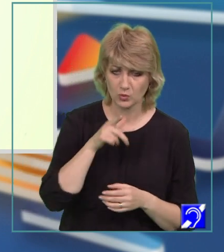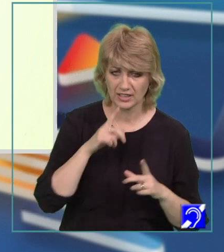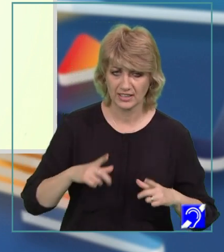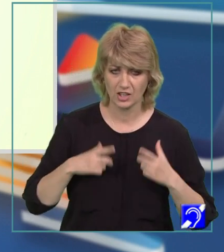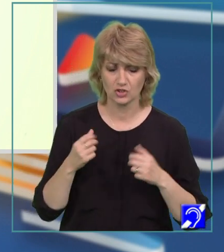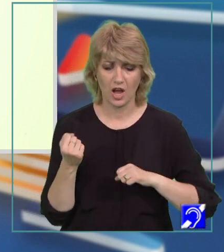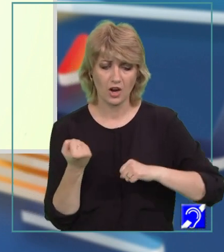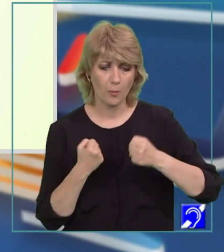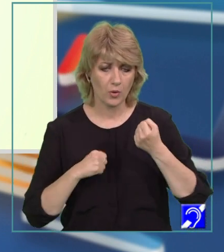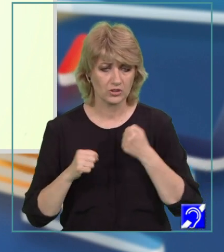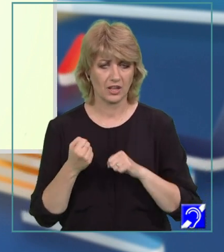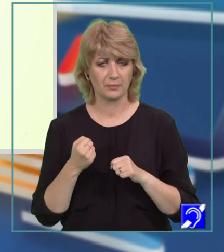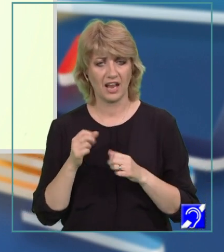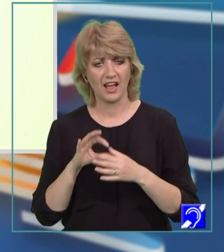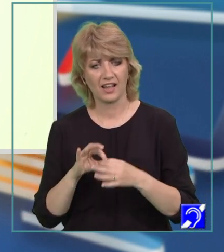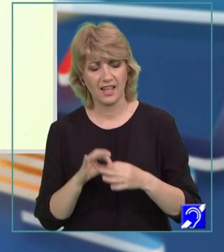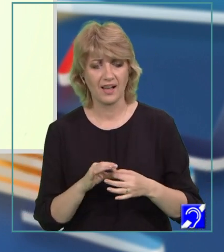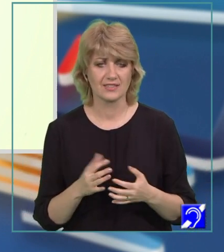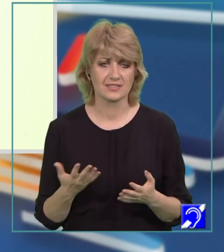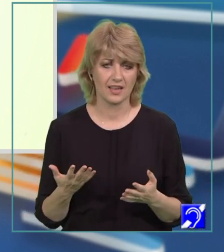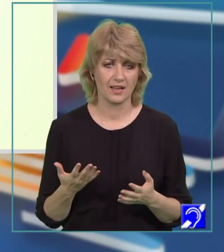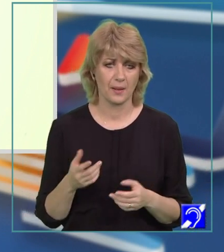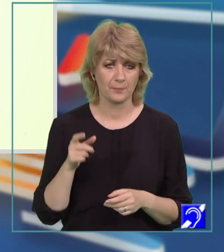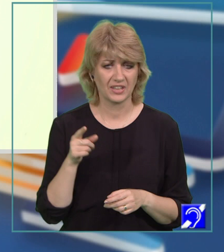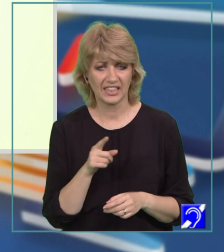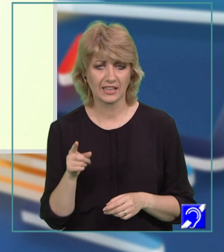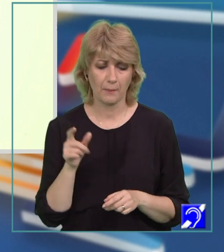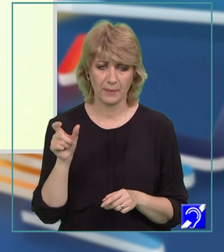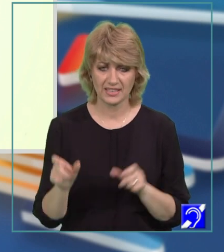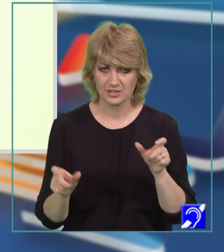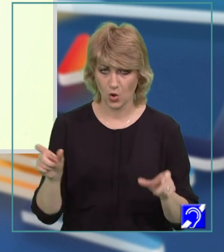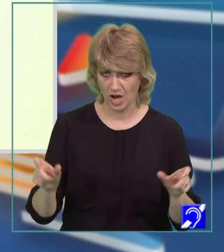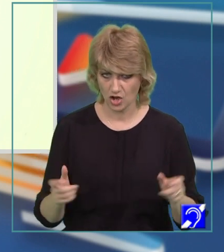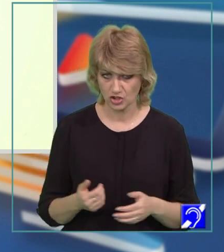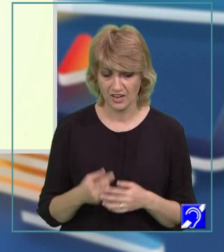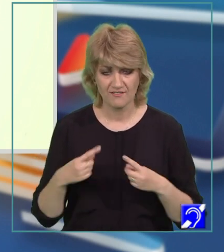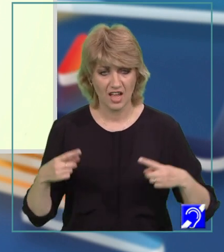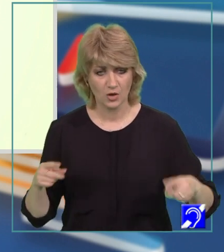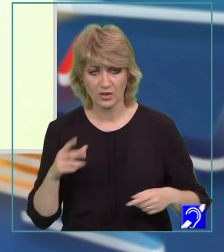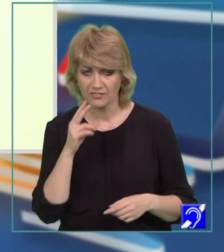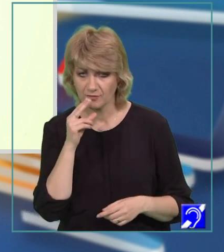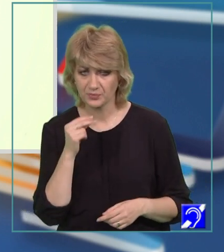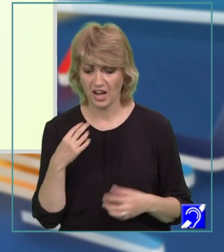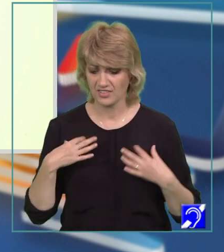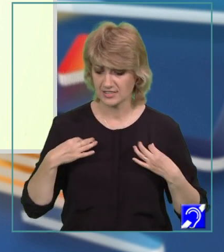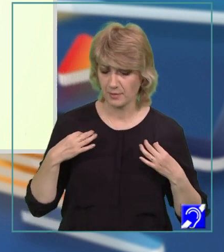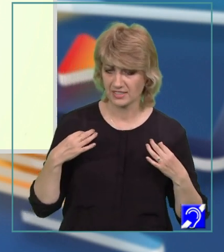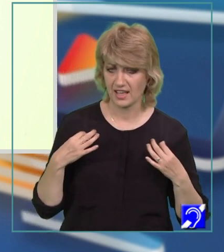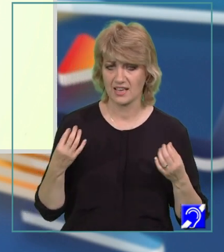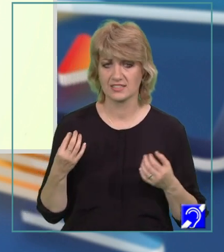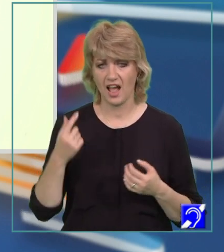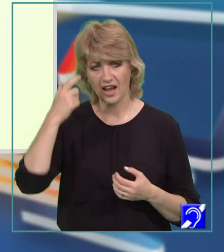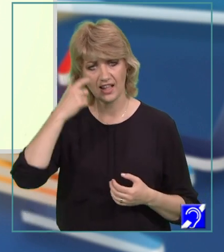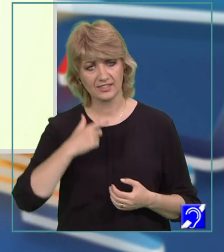comportamentului, al relației dintre personaje, al felului în care vorbesc, al vestimentației, al